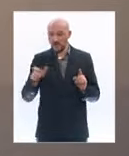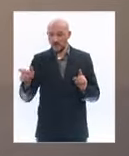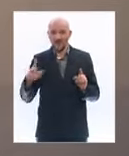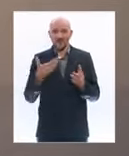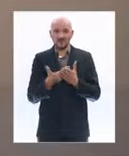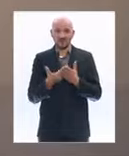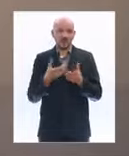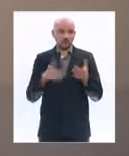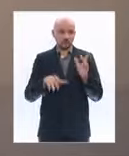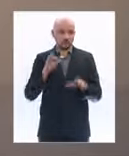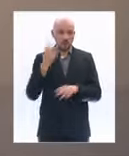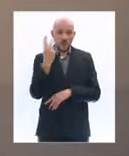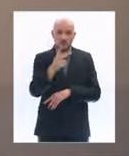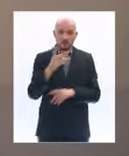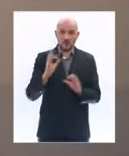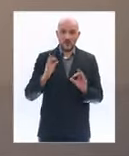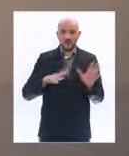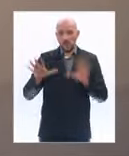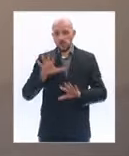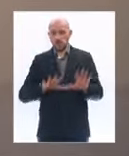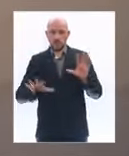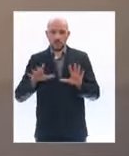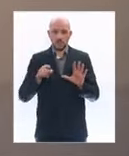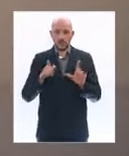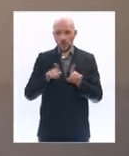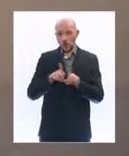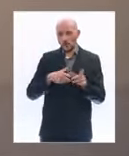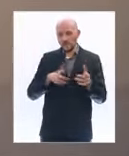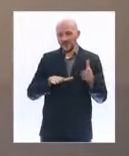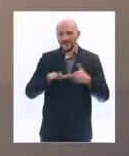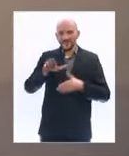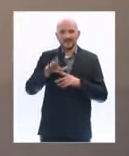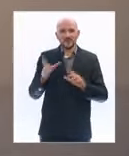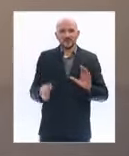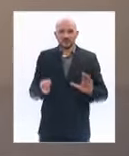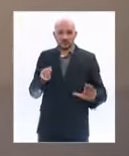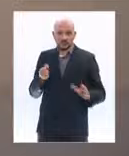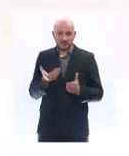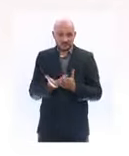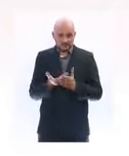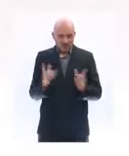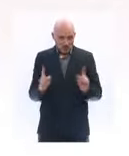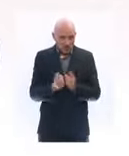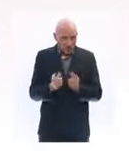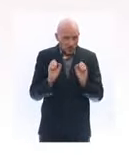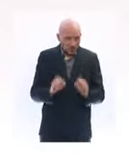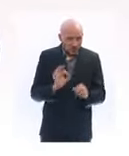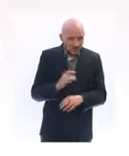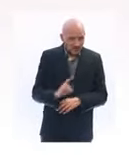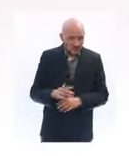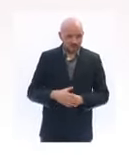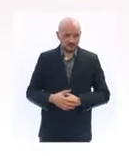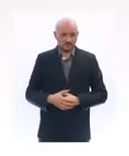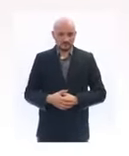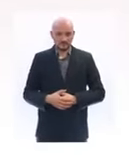restreindre et freiner l'épidémie en assez peu de temps. Merci beaucoup. Bien, on va